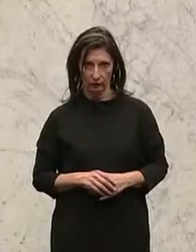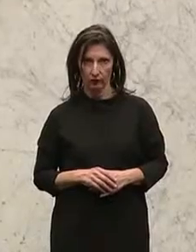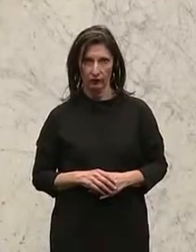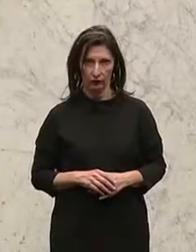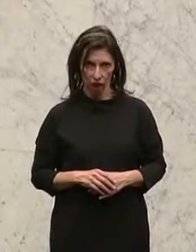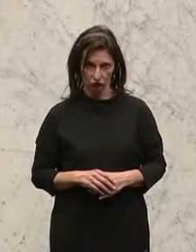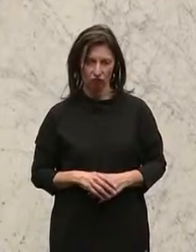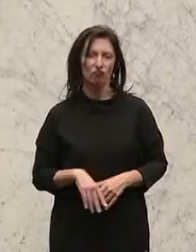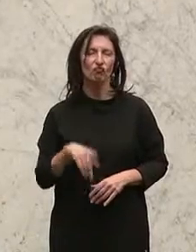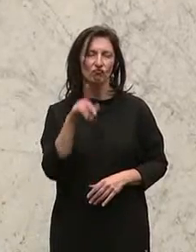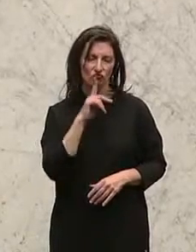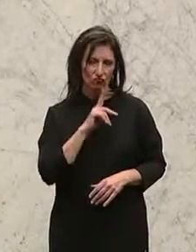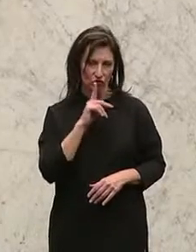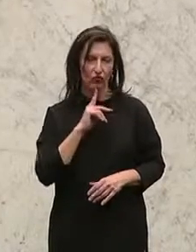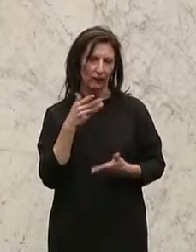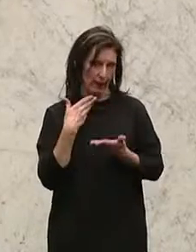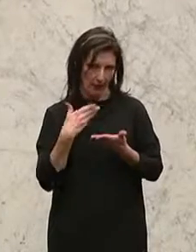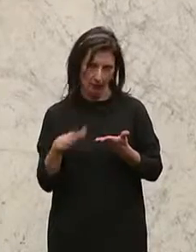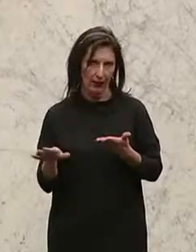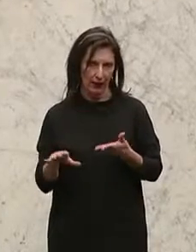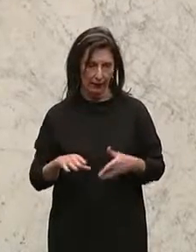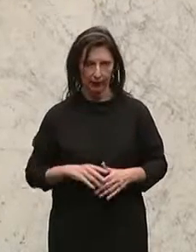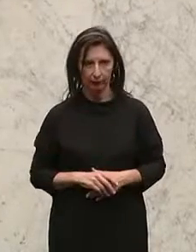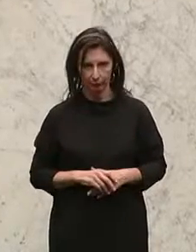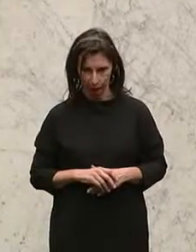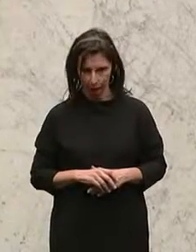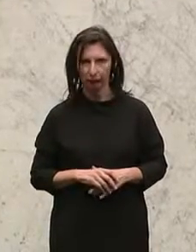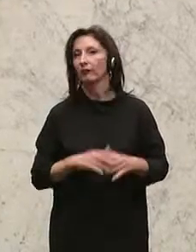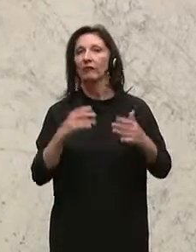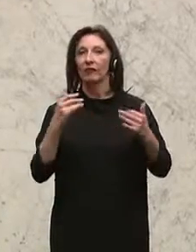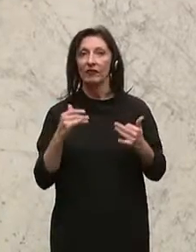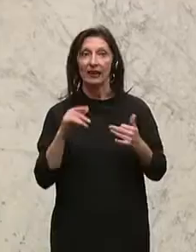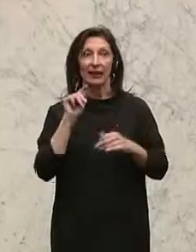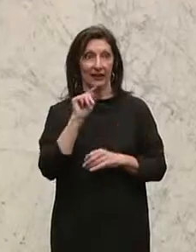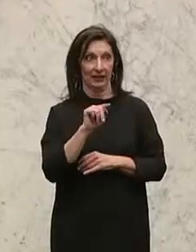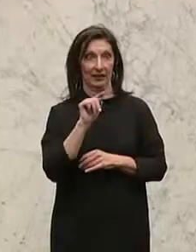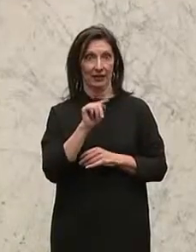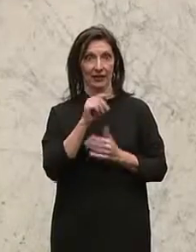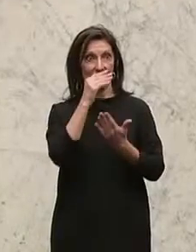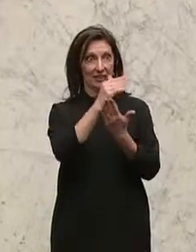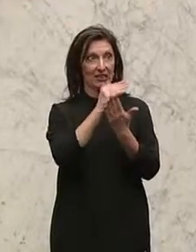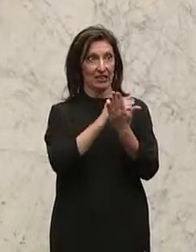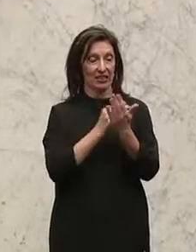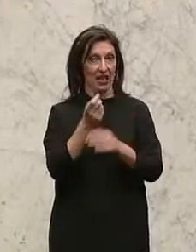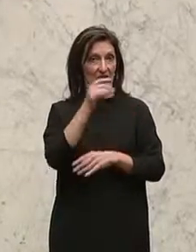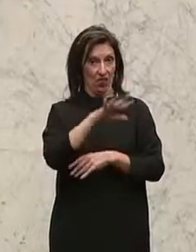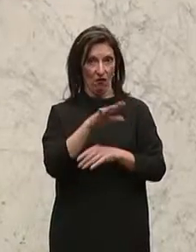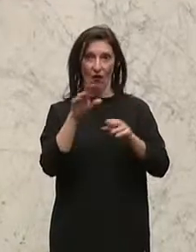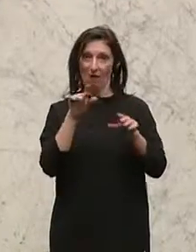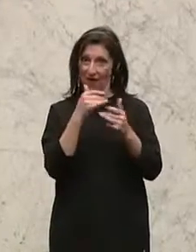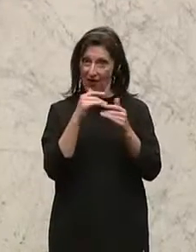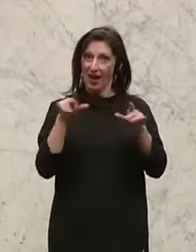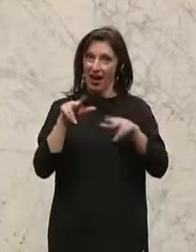Das ist die Minderheit. Das ist abgelehnt. Sogleich Abstimmung über diesen Teil des Gesetzentwurfs in der Fassung der